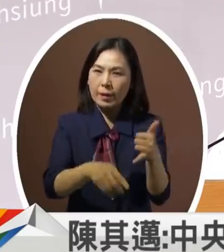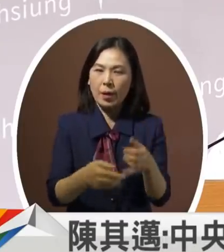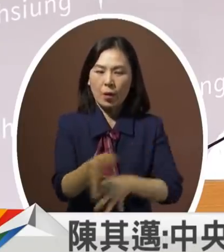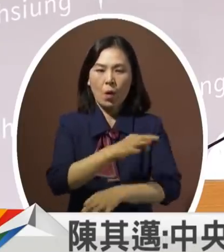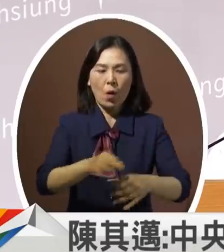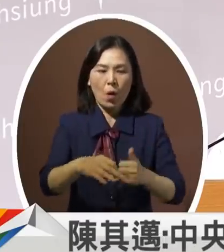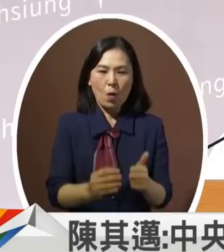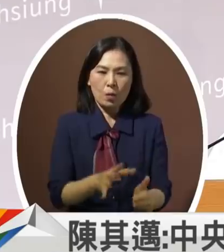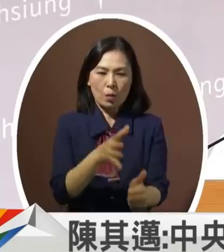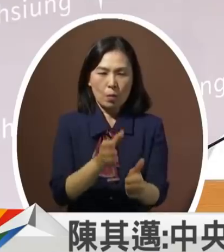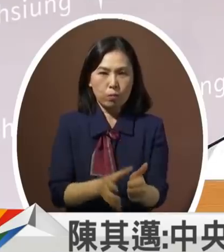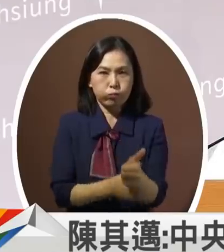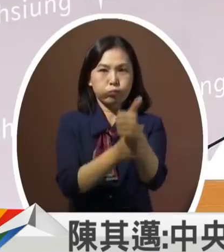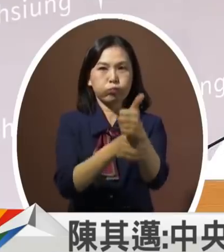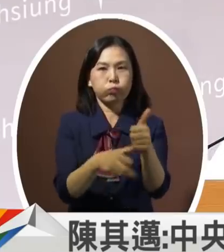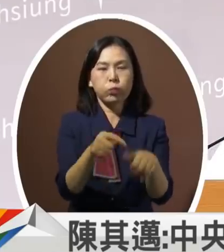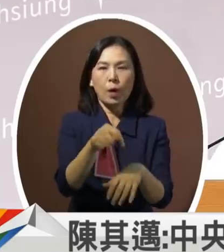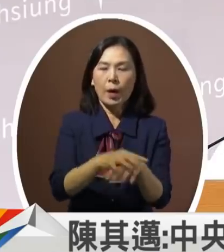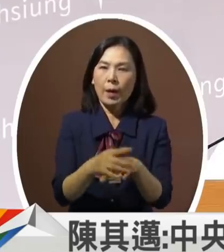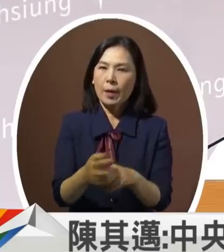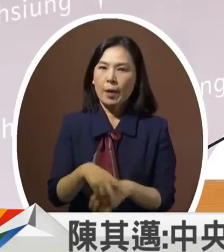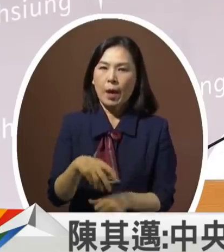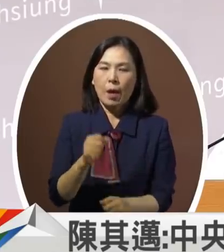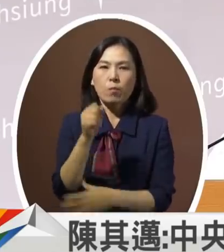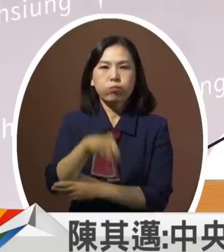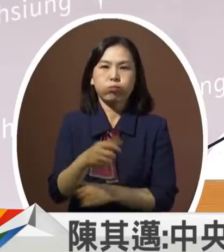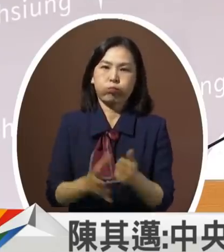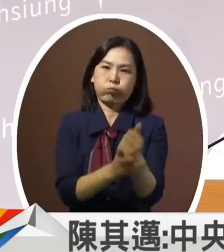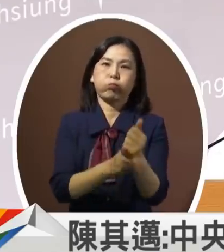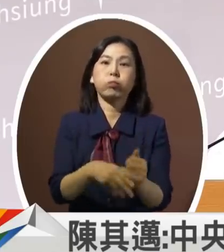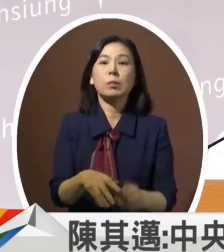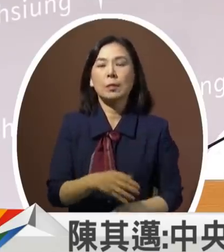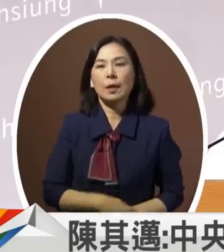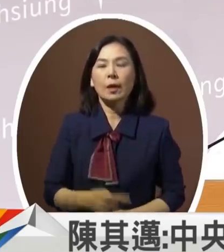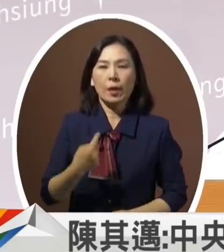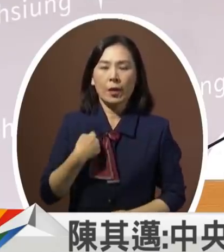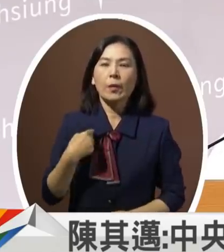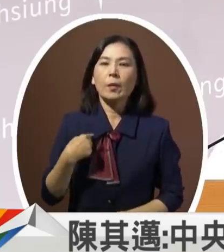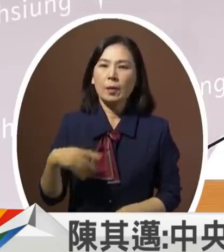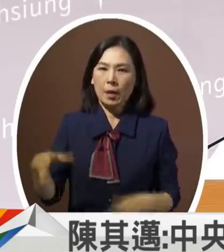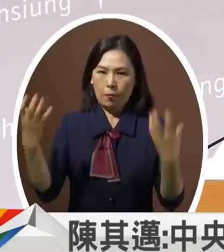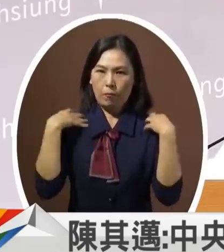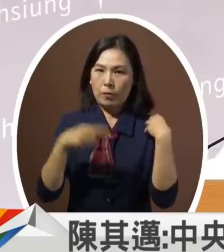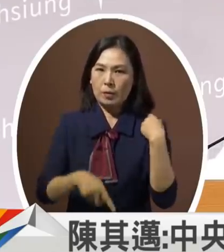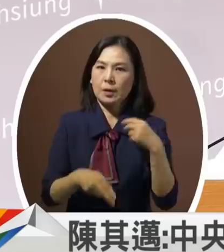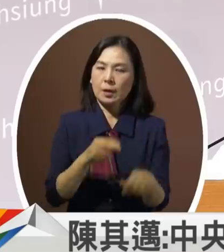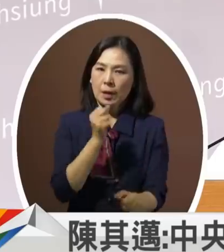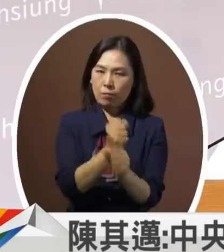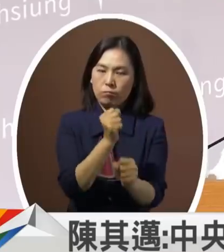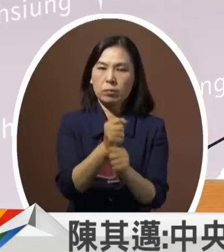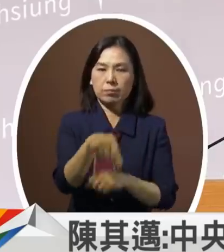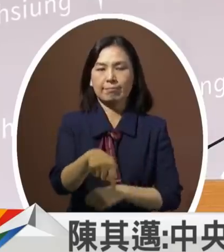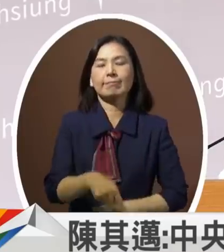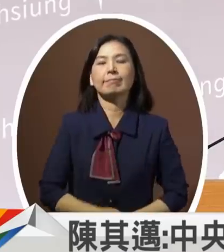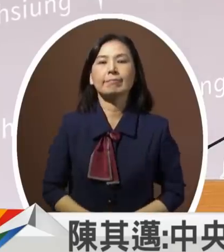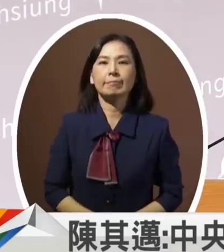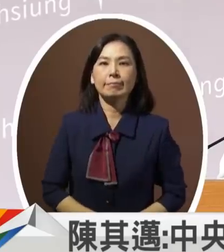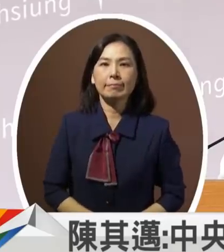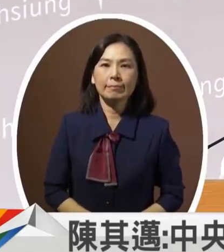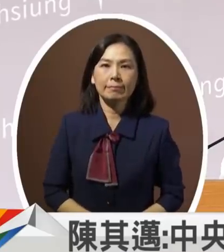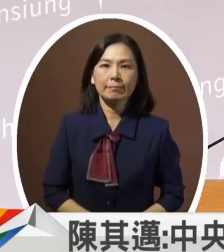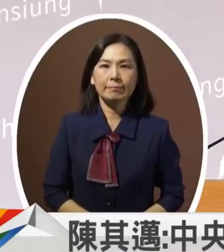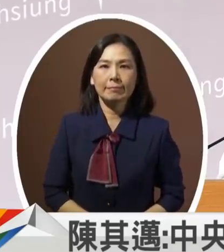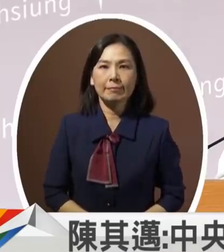展的龙头具有坚定的一个承诺我就是来执行中央对高雄坚定承诺的候选人